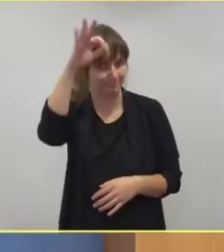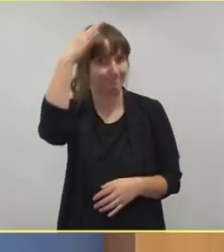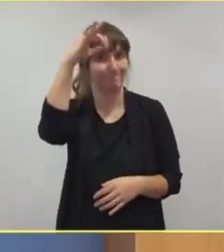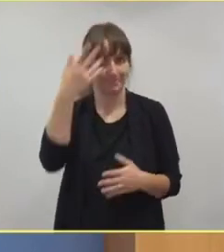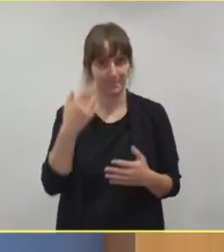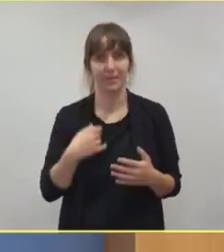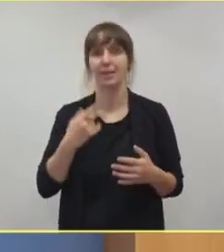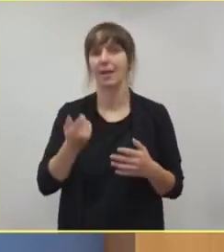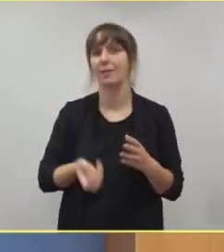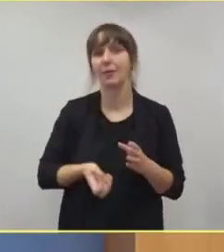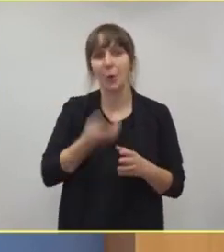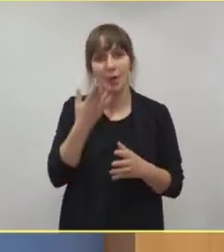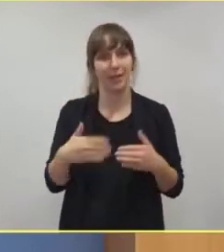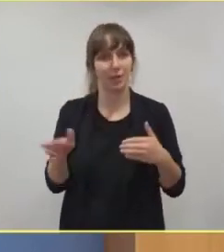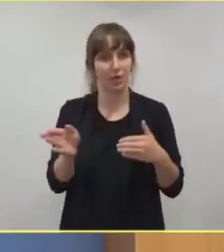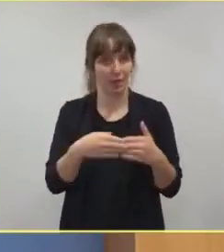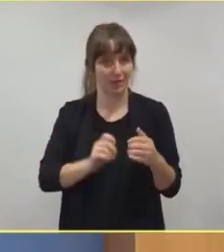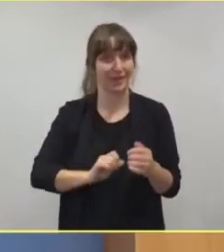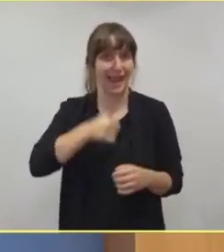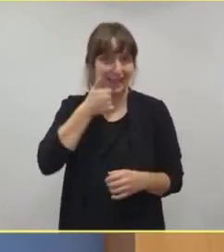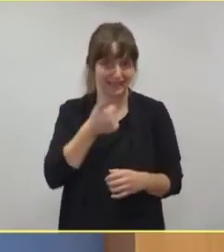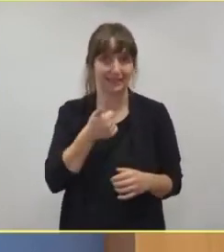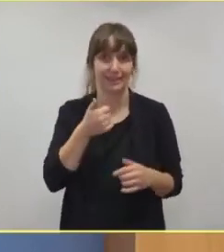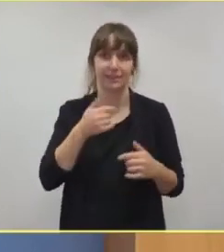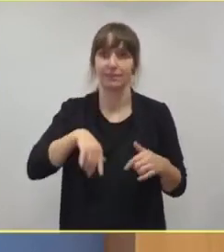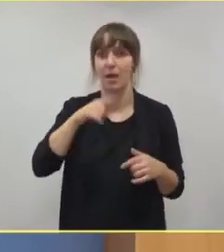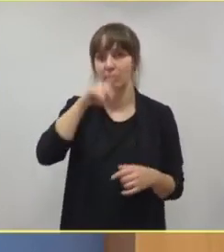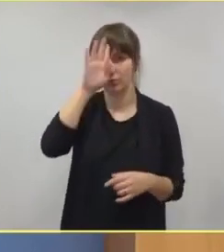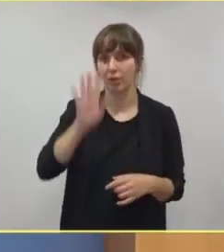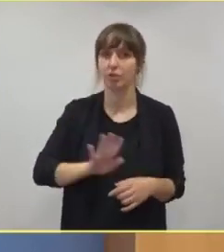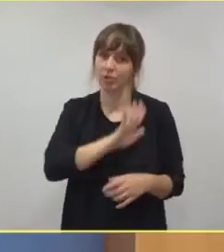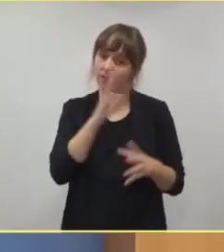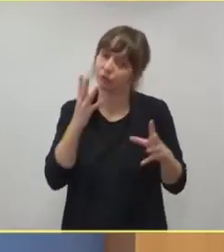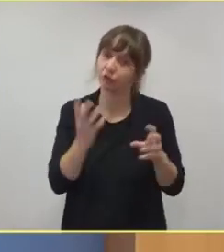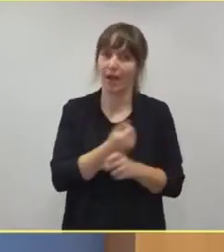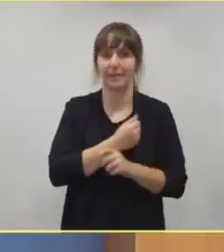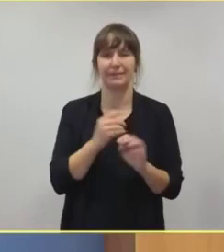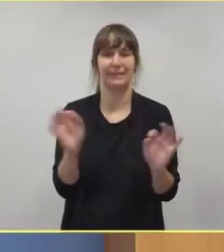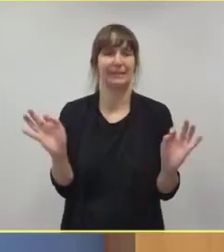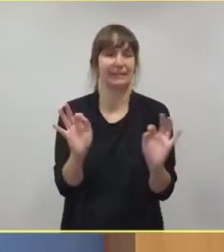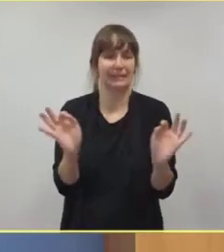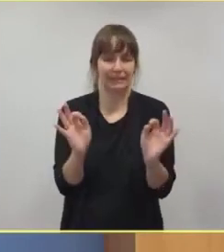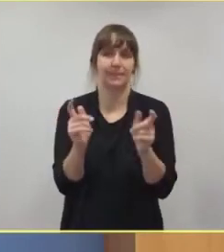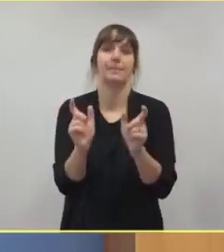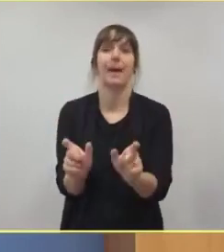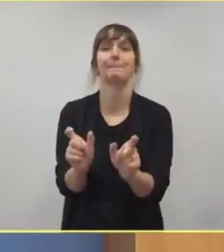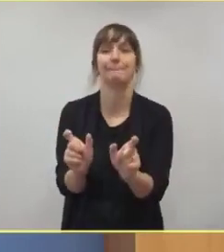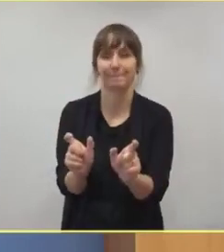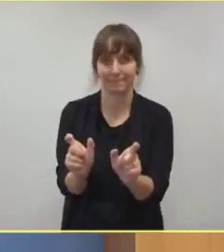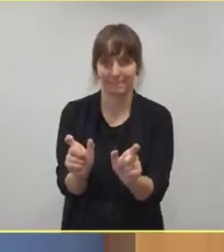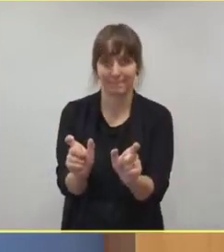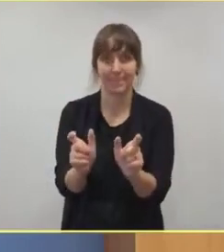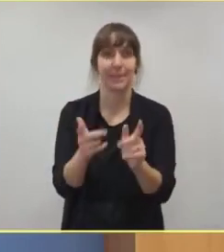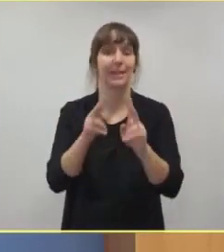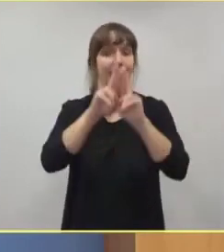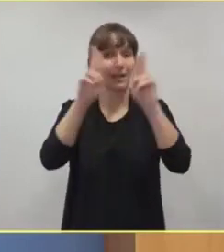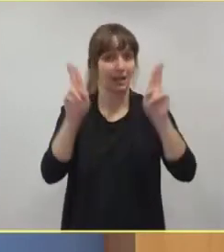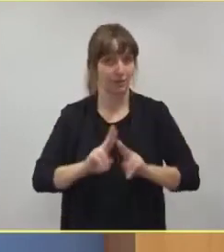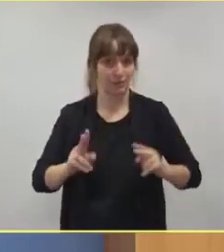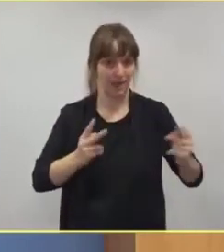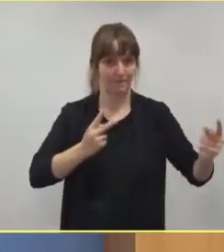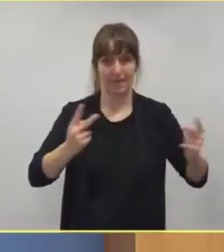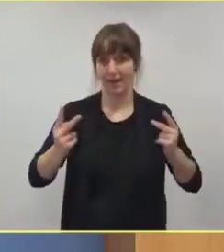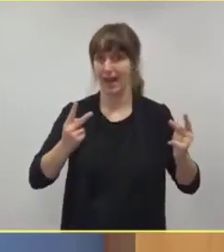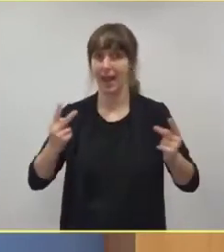Lockdown im Frühjahr hat für Deutschland Schlimmeres verhindert. Wir sind im internationalen Vergleich sehr gut